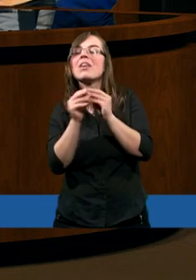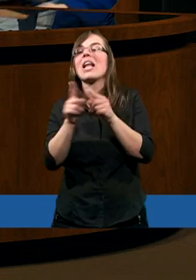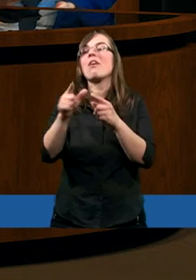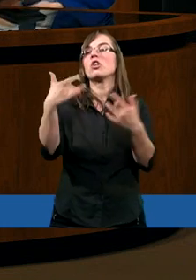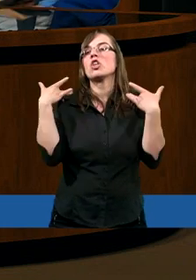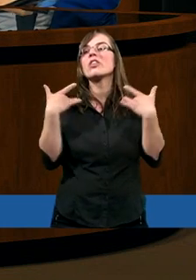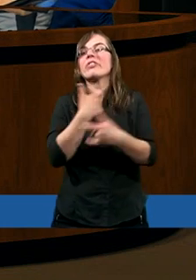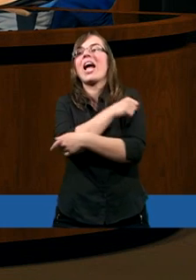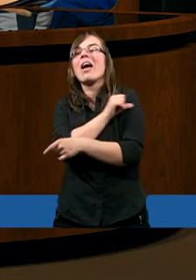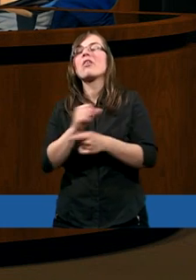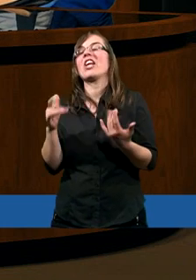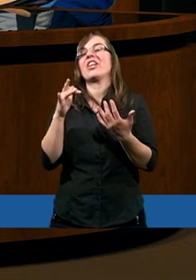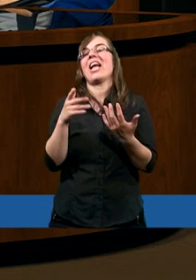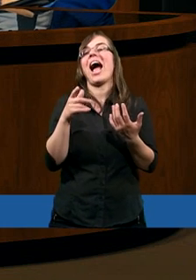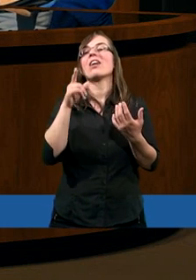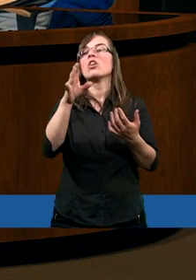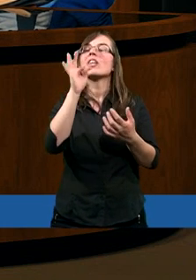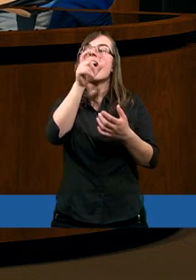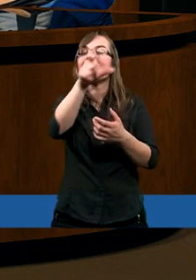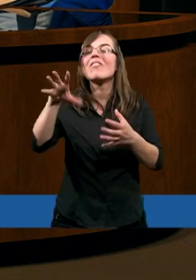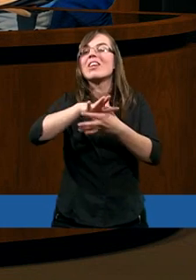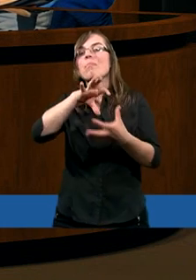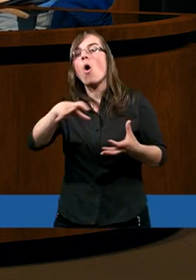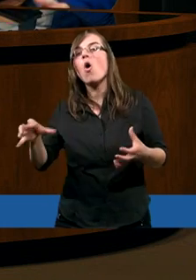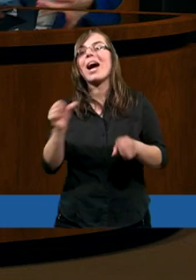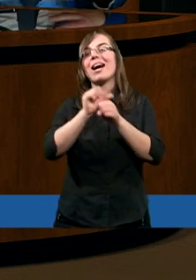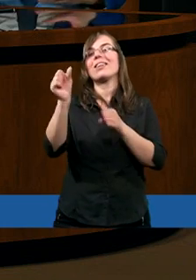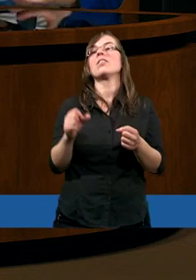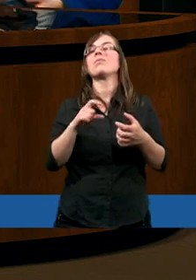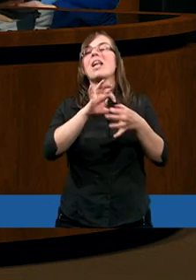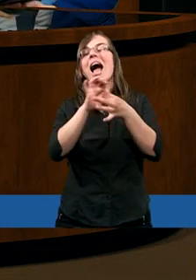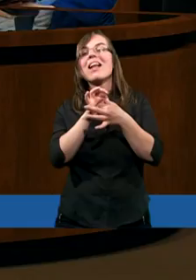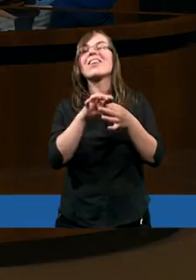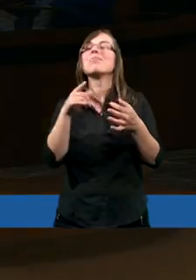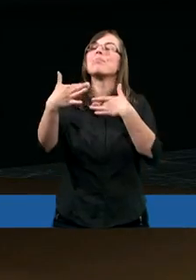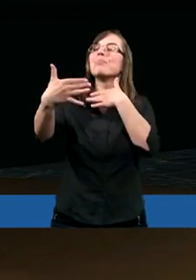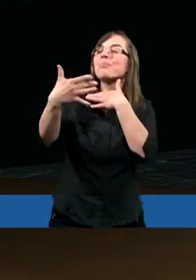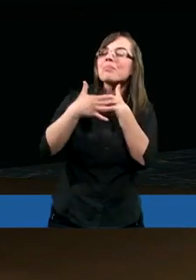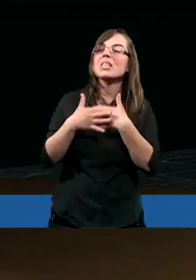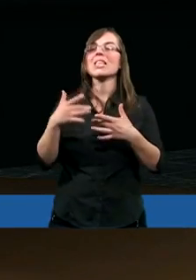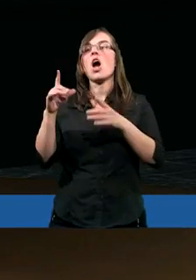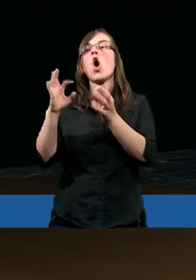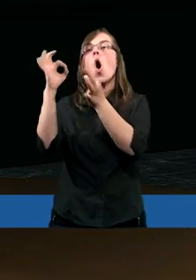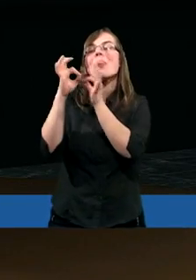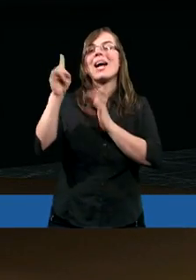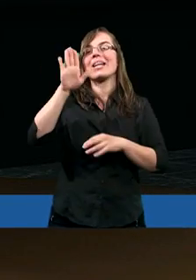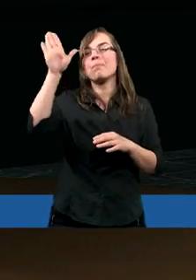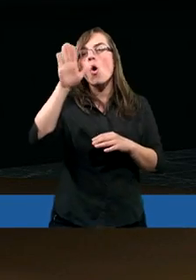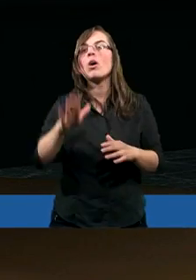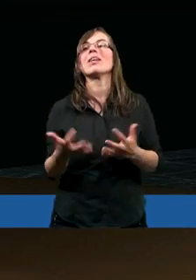chrześcijańsku, modląc się, studiując Boże Słowo, nawiązujemy bliższą relację z Panem Bogiem i przez to też